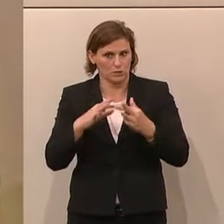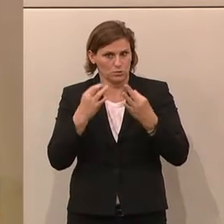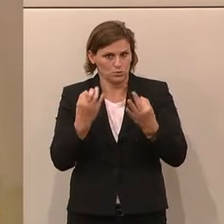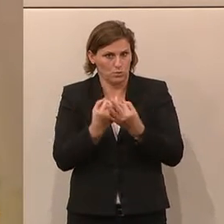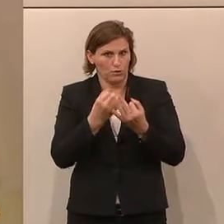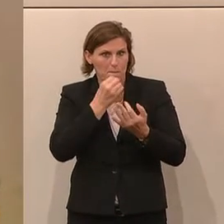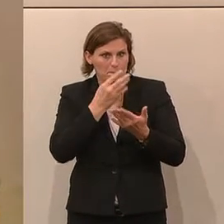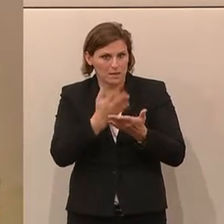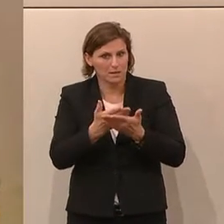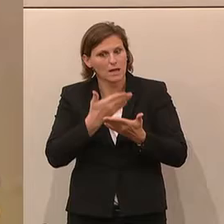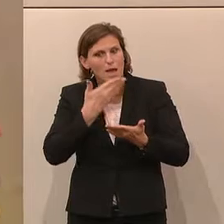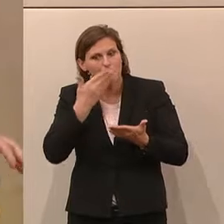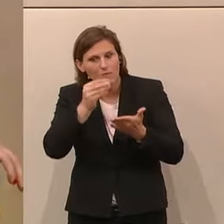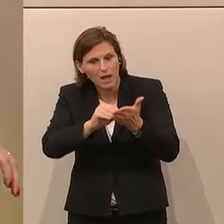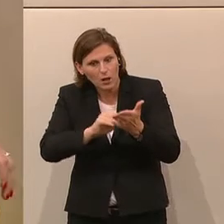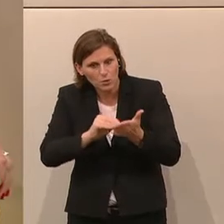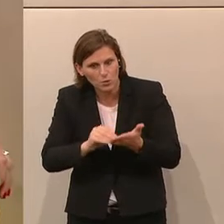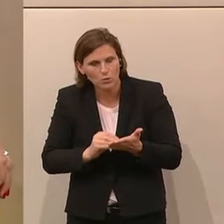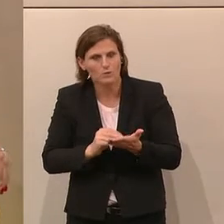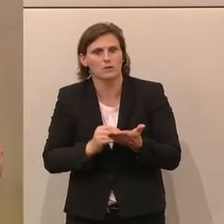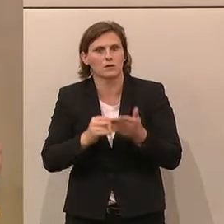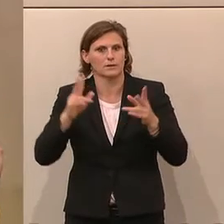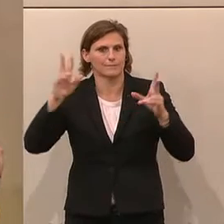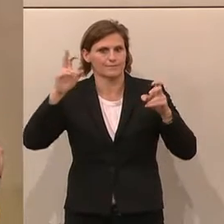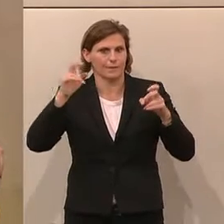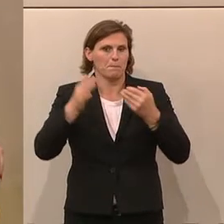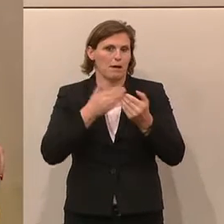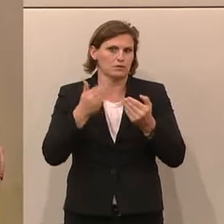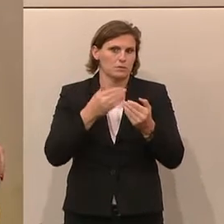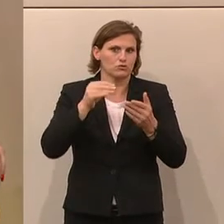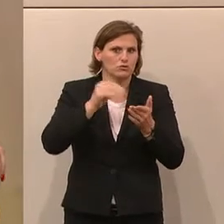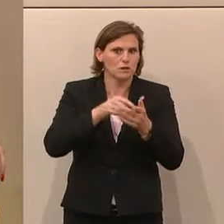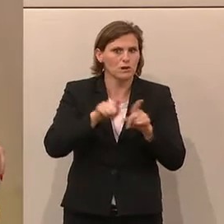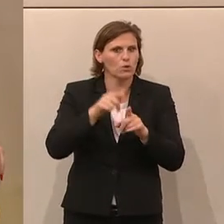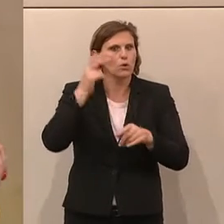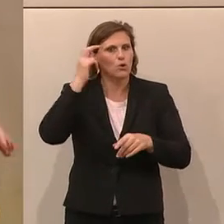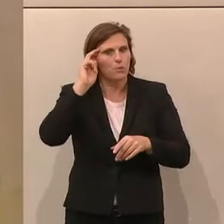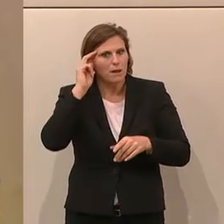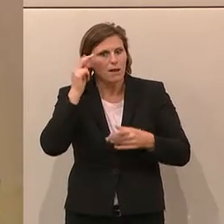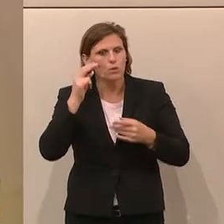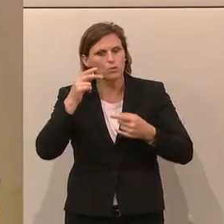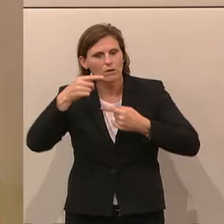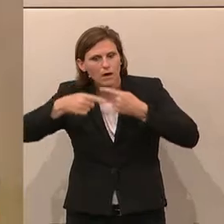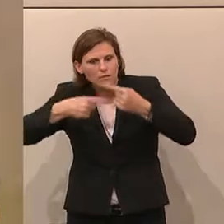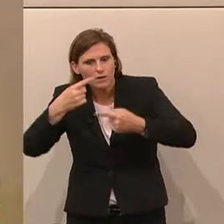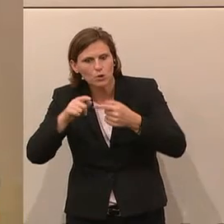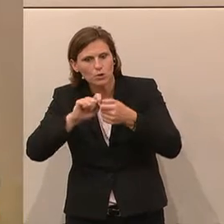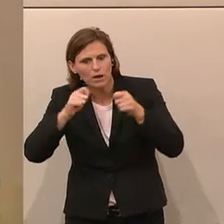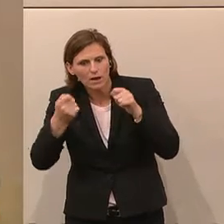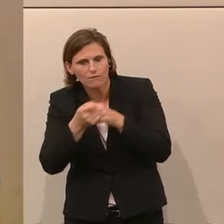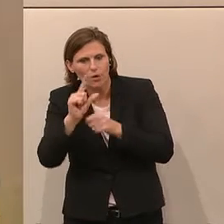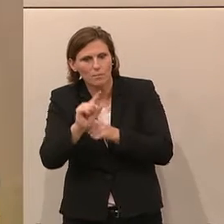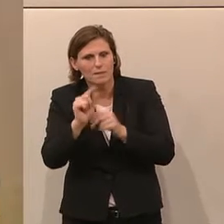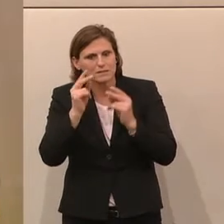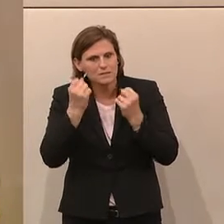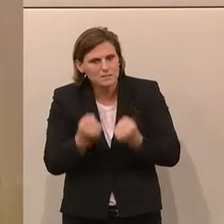vorliegt und der Empfehlungen abgibt. dementsprechend, ich zitiere unter anderem, die Überlegung zur Weiterentwicklung und Reform der Mindestsicherung